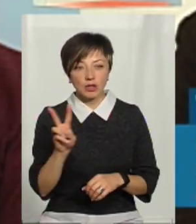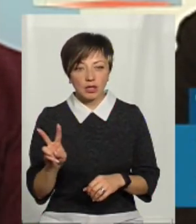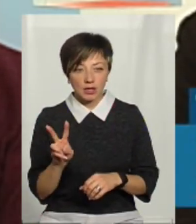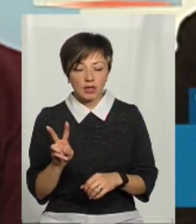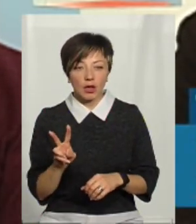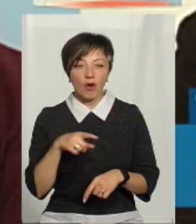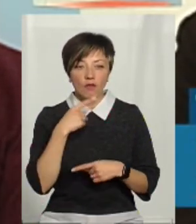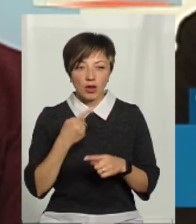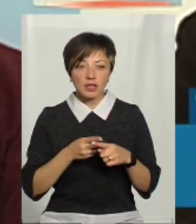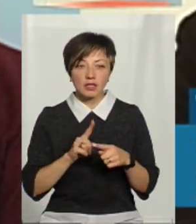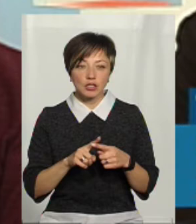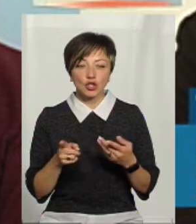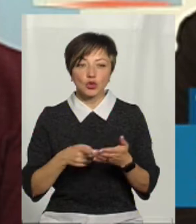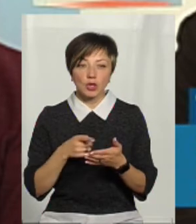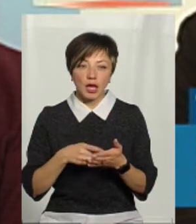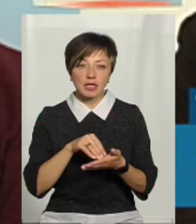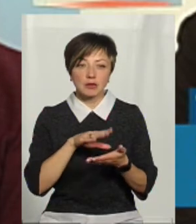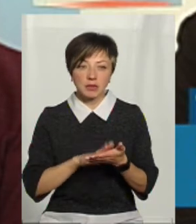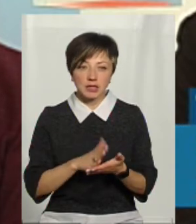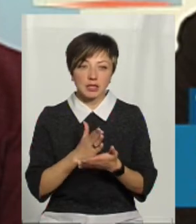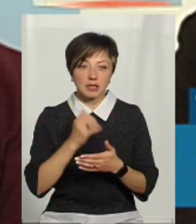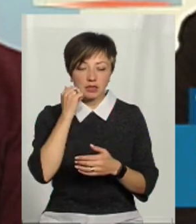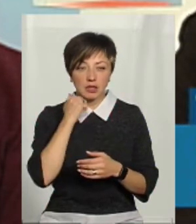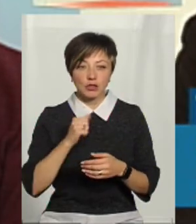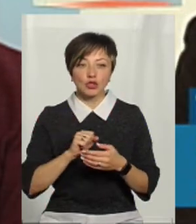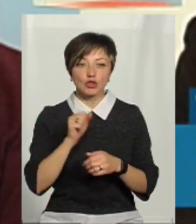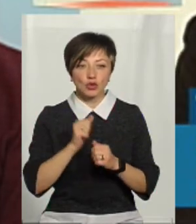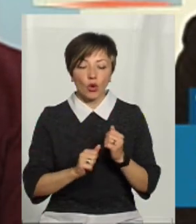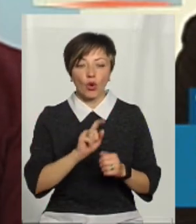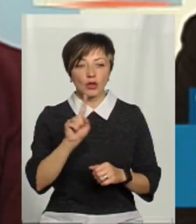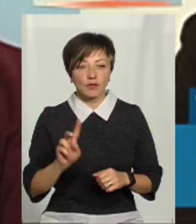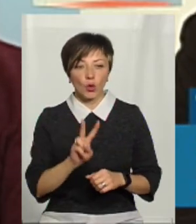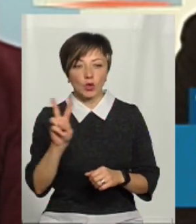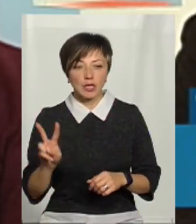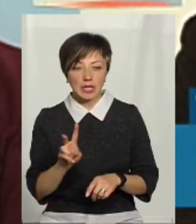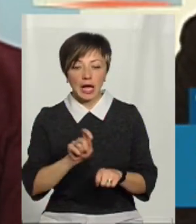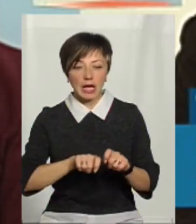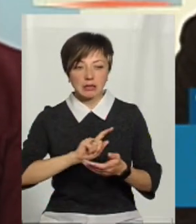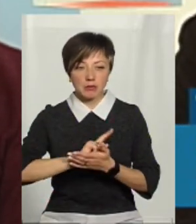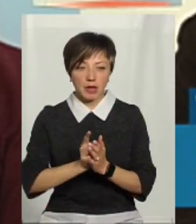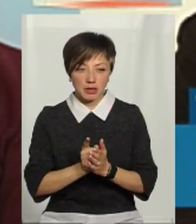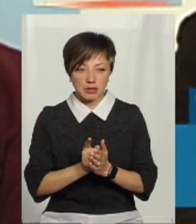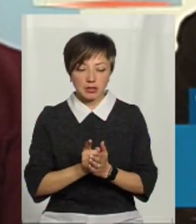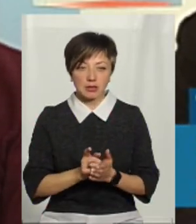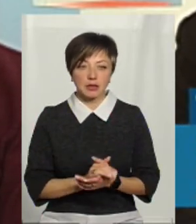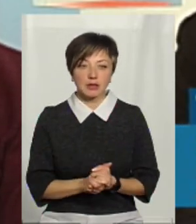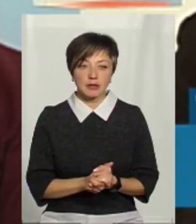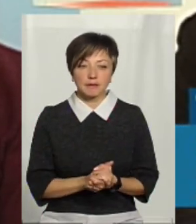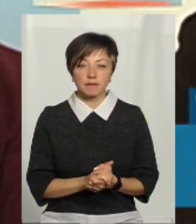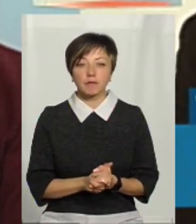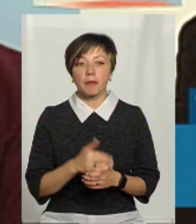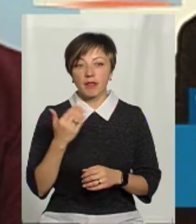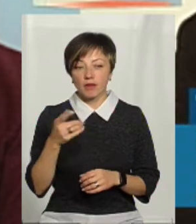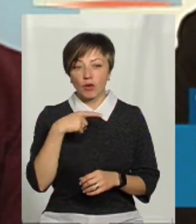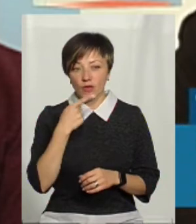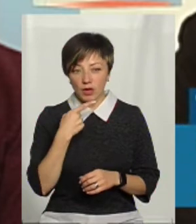І вони говорять, це в інших журналах є записано, якісь старі журнали, що він щодві години проводить експрес-методи дослідження